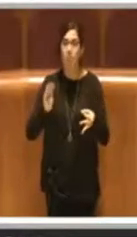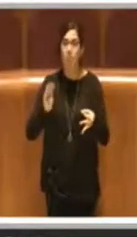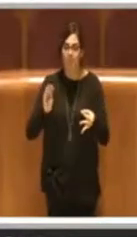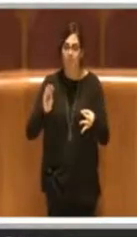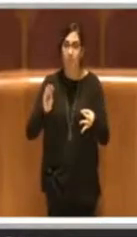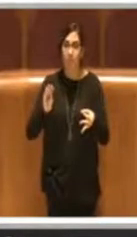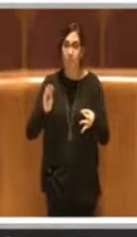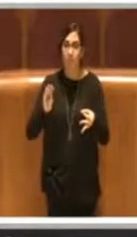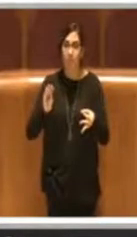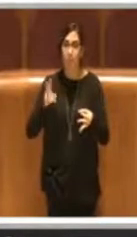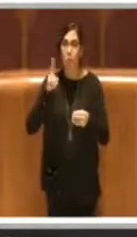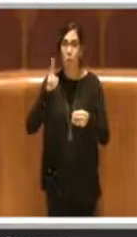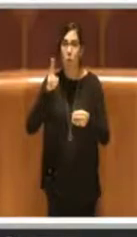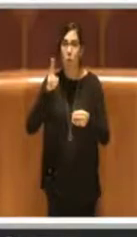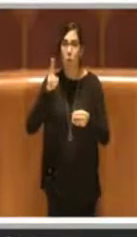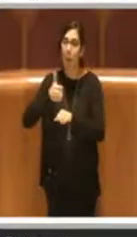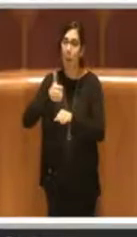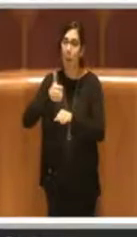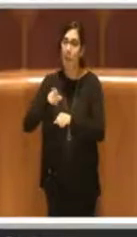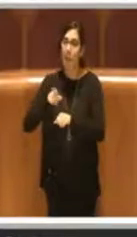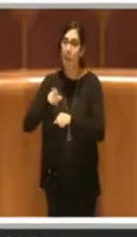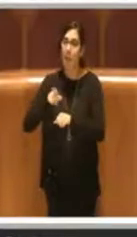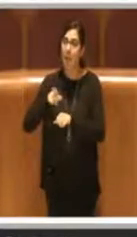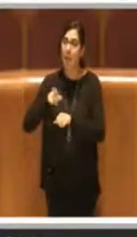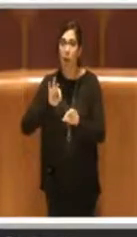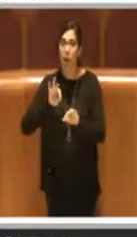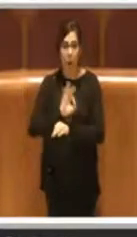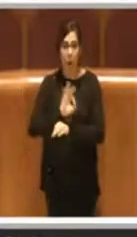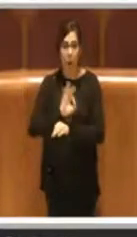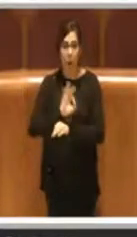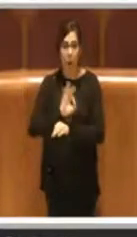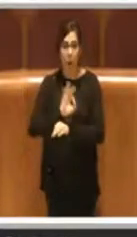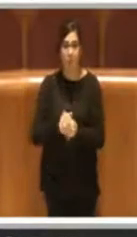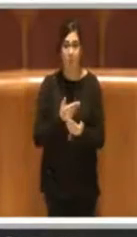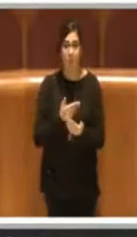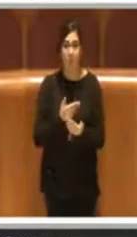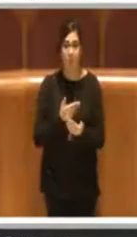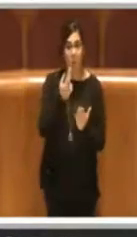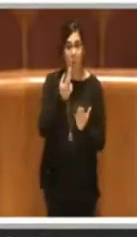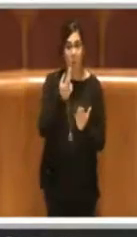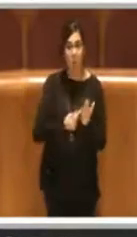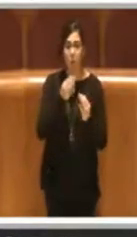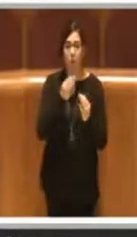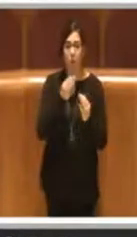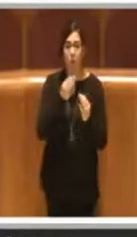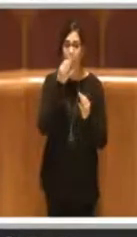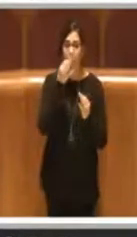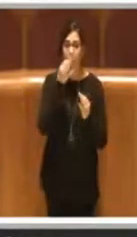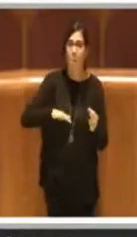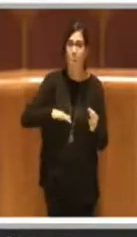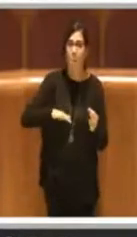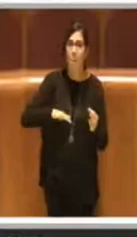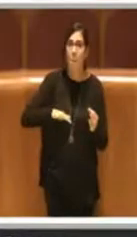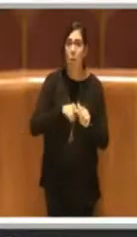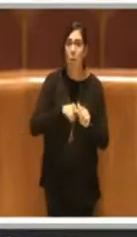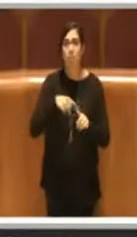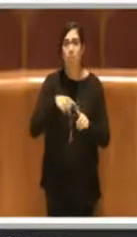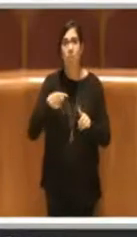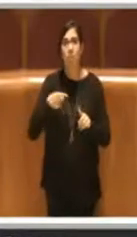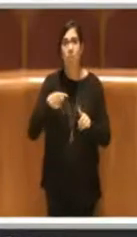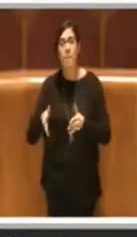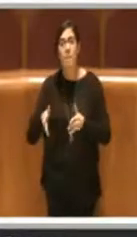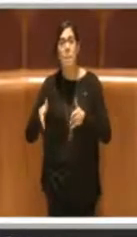Roma Capitale di esprimere una preferenza. Uno è relativo a un parco sportivo, l'altro è relativo a un